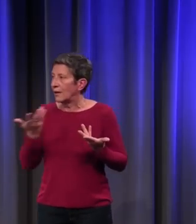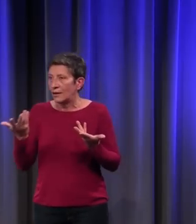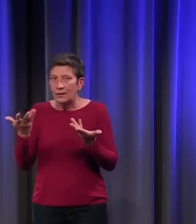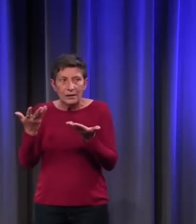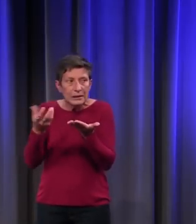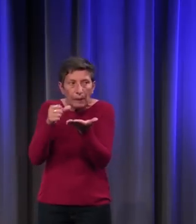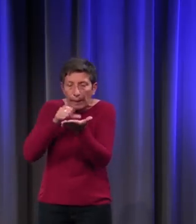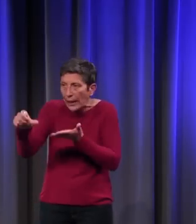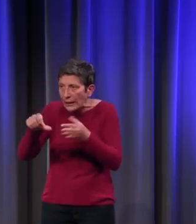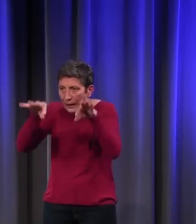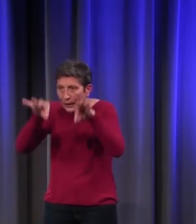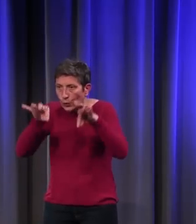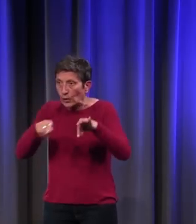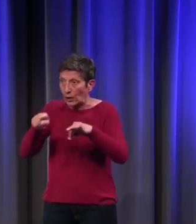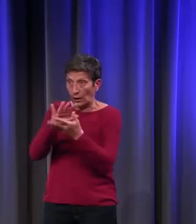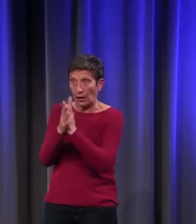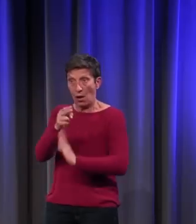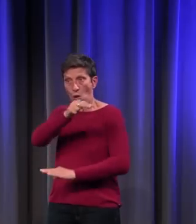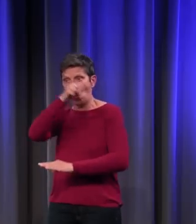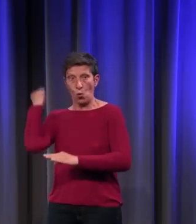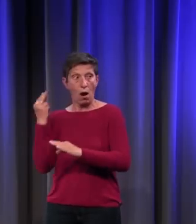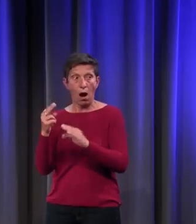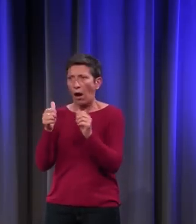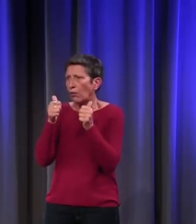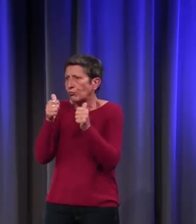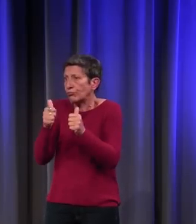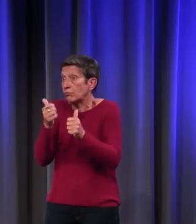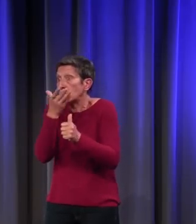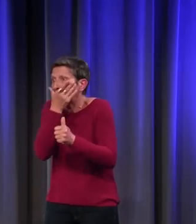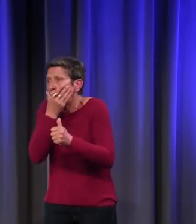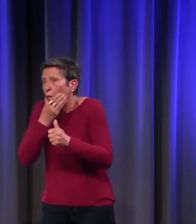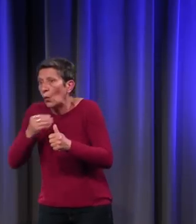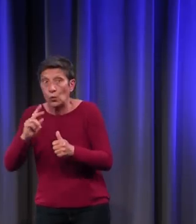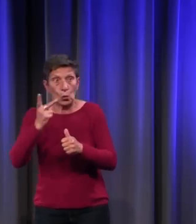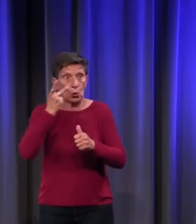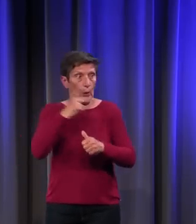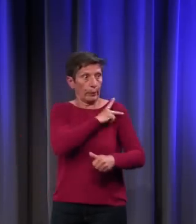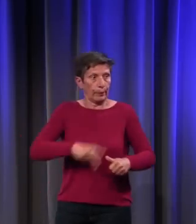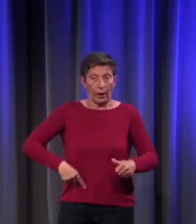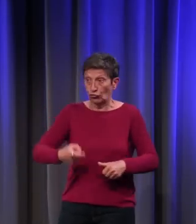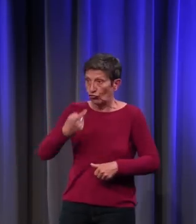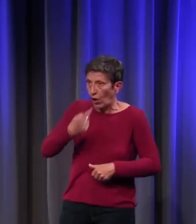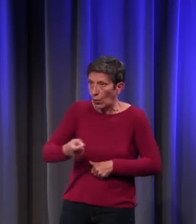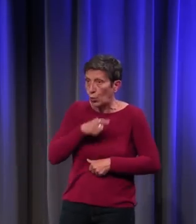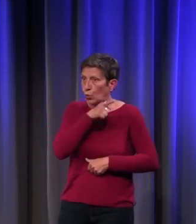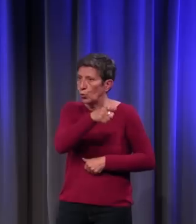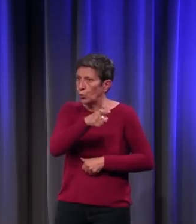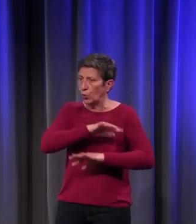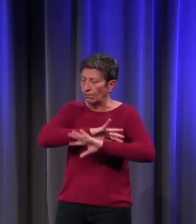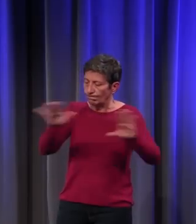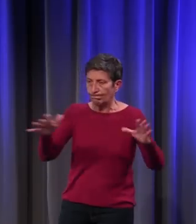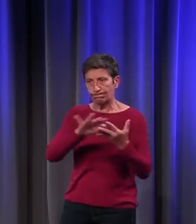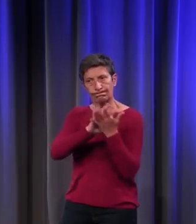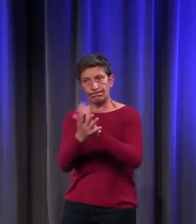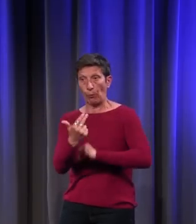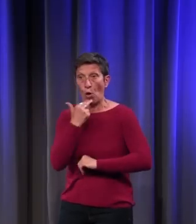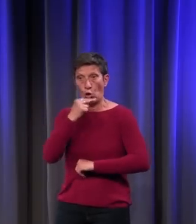obtenir des noirs superbes et coûteux. Les nobles et les princes sont jaloux et se mettent eux aussi à la mode du